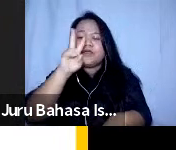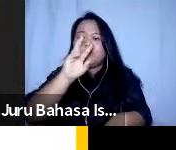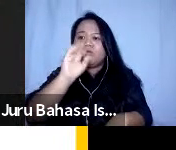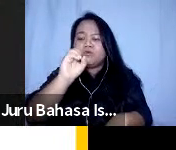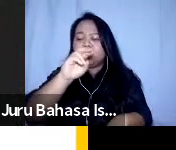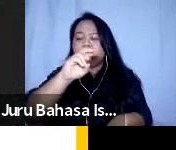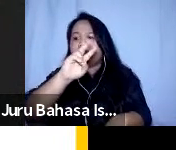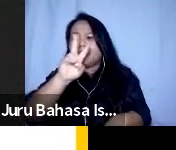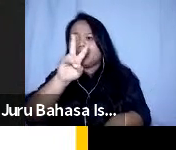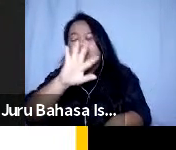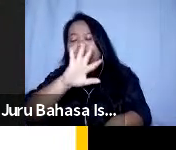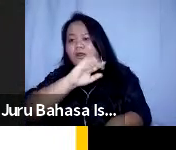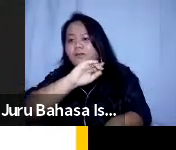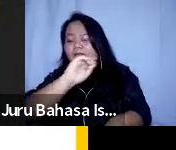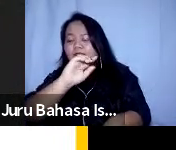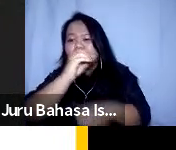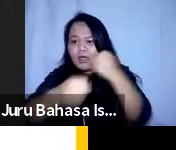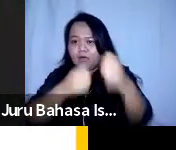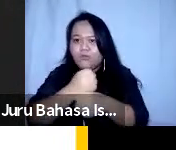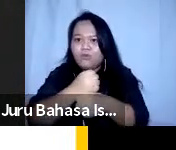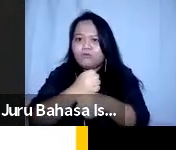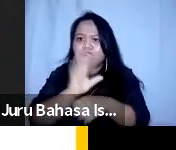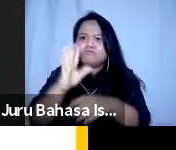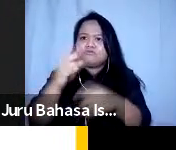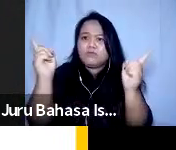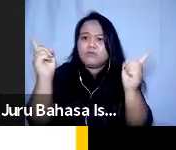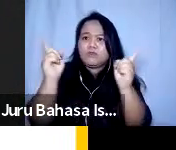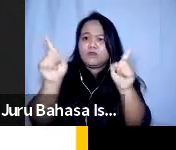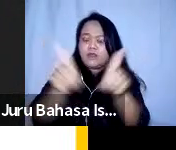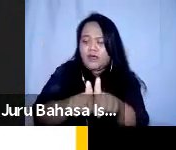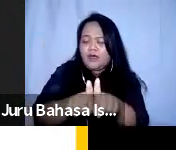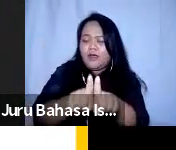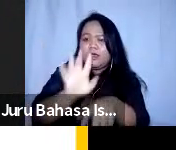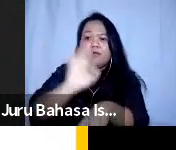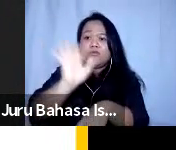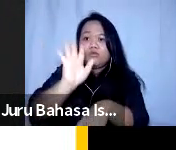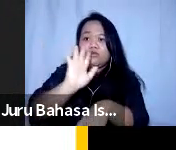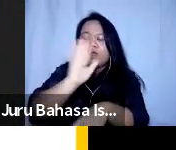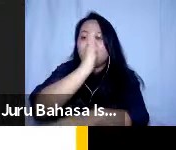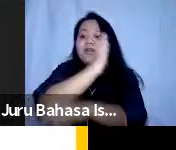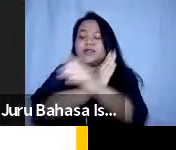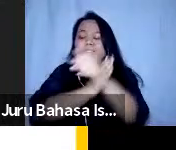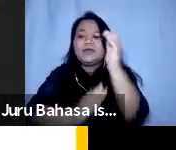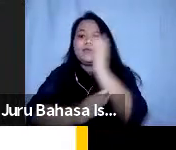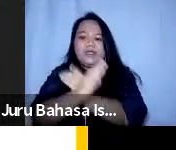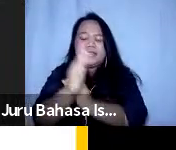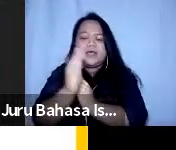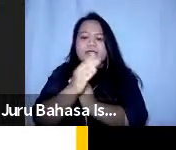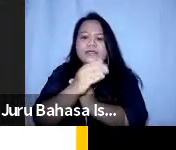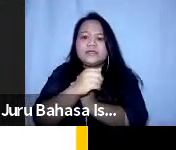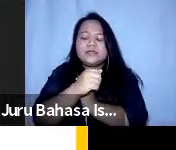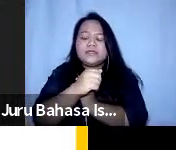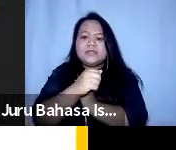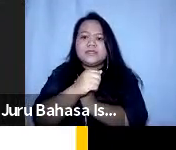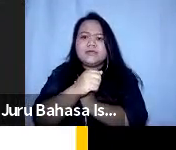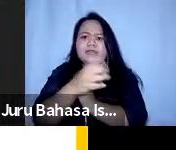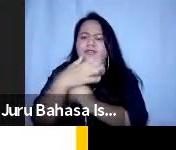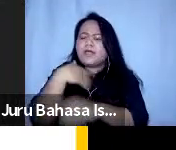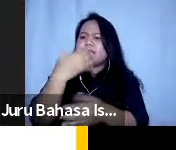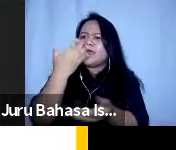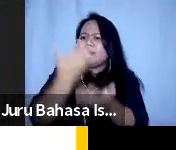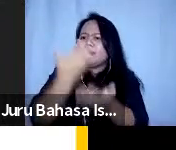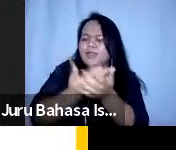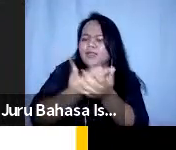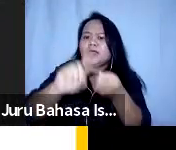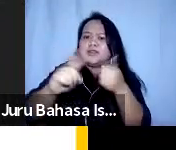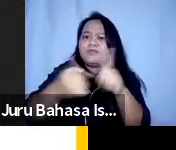-25 tahun belum menikah dan juga bukan penyandang disabilitas saya meminta kepada teman